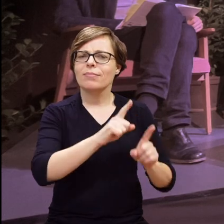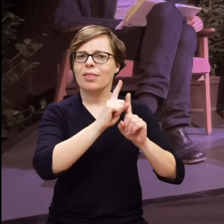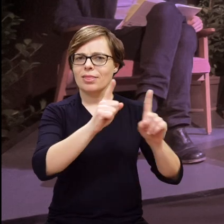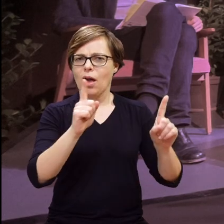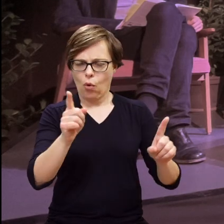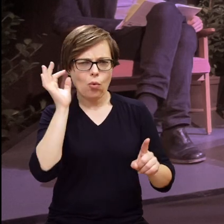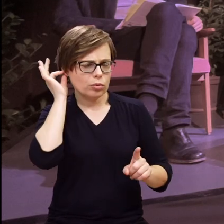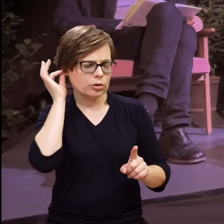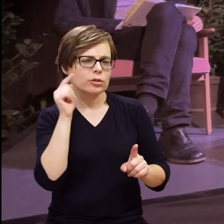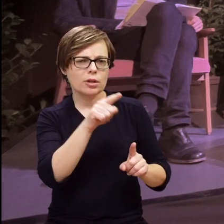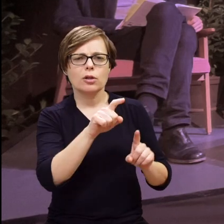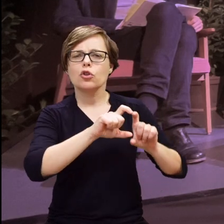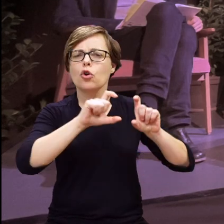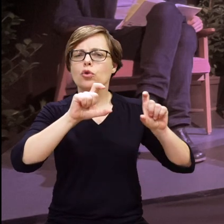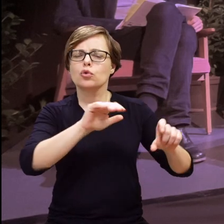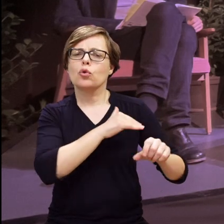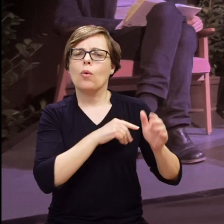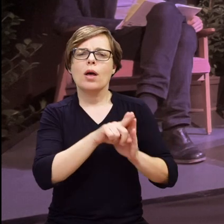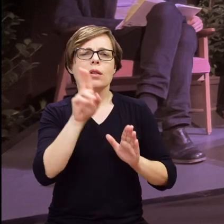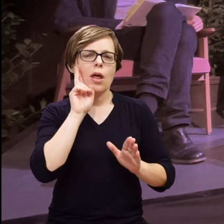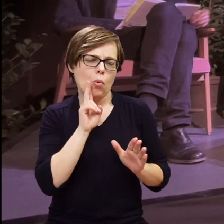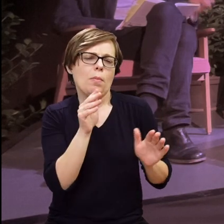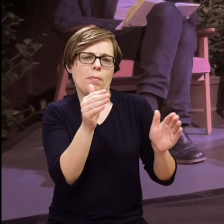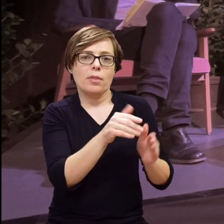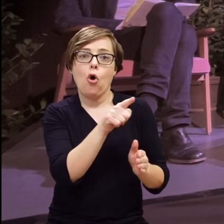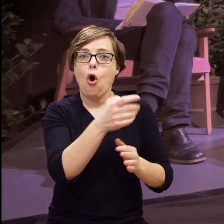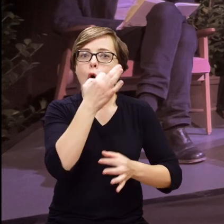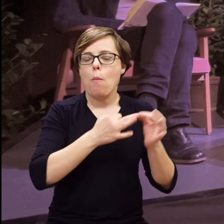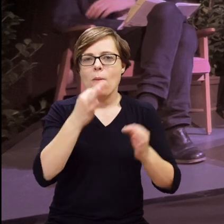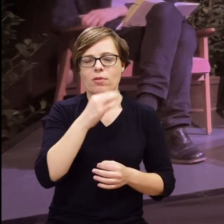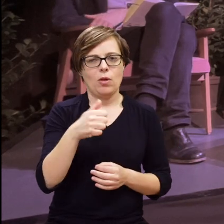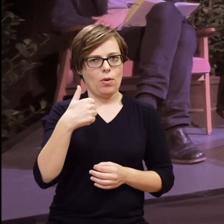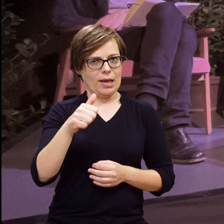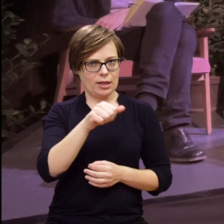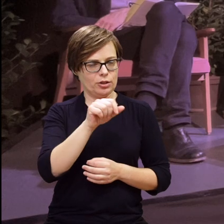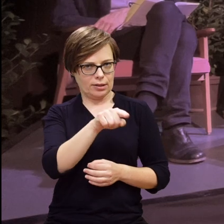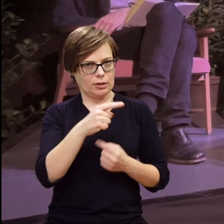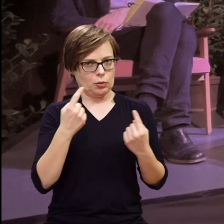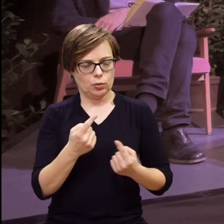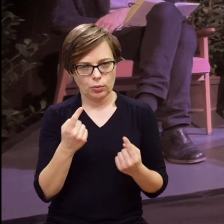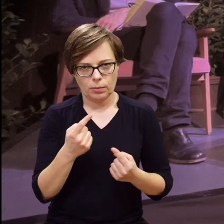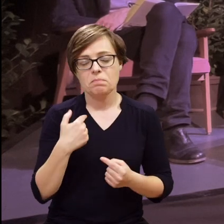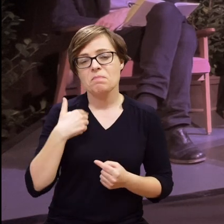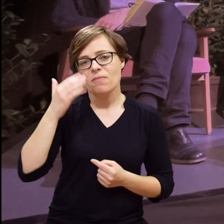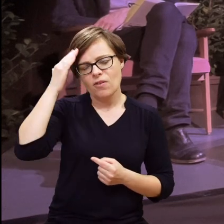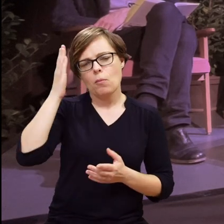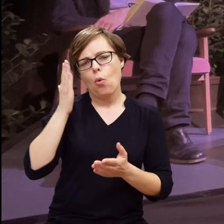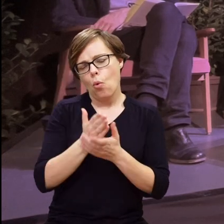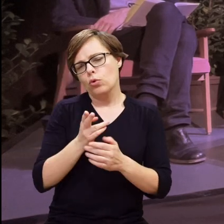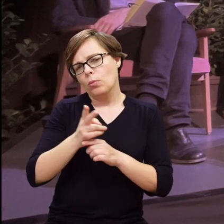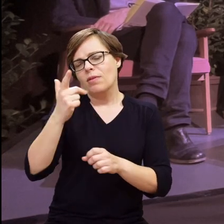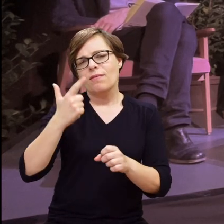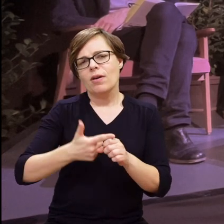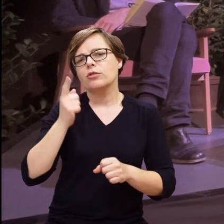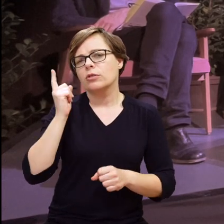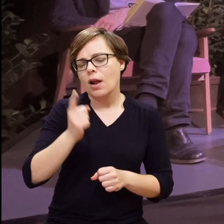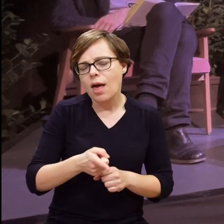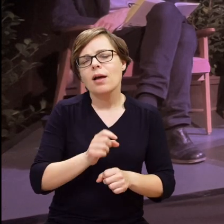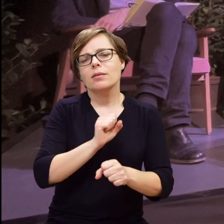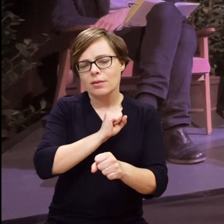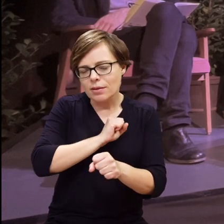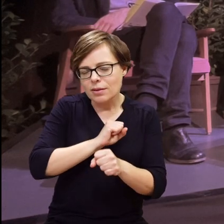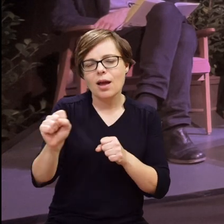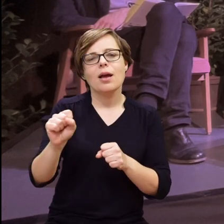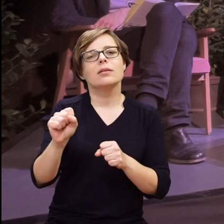nauczycielką jednej z mniejszych szkół dla dzieci głuchych, która opowiadała o jeszcze jednym zjawisku. Wiemy, że